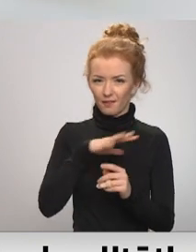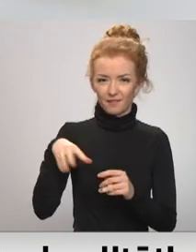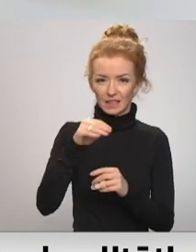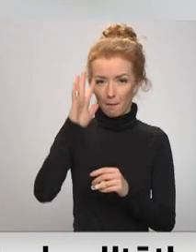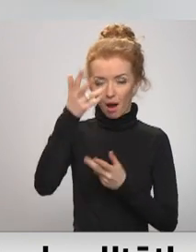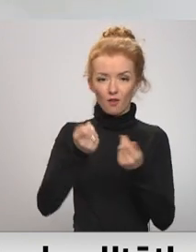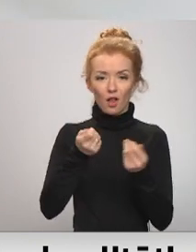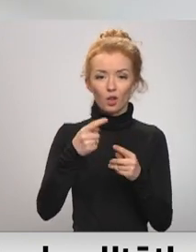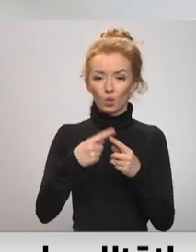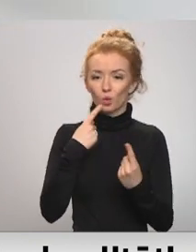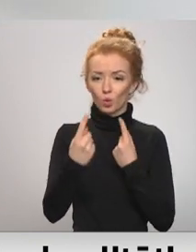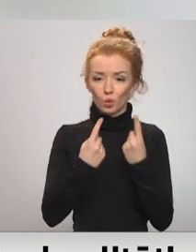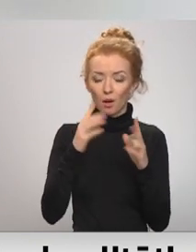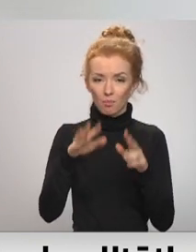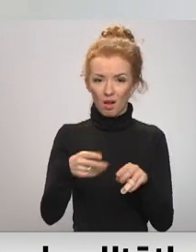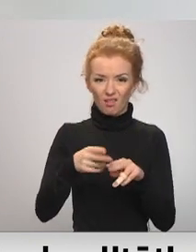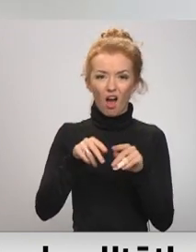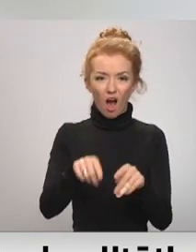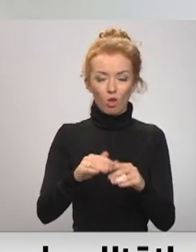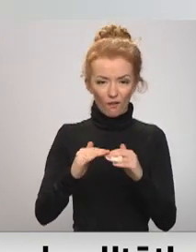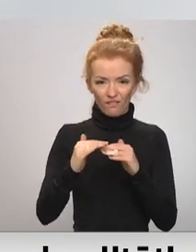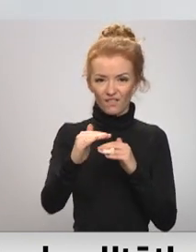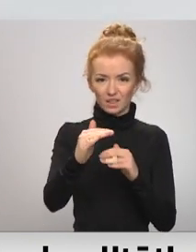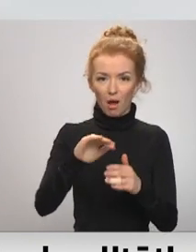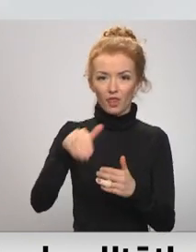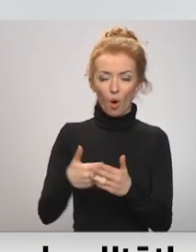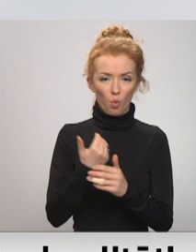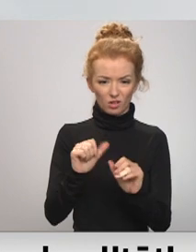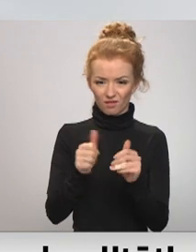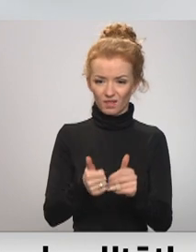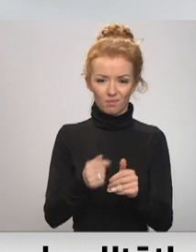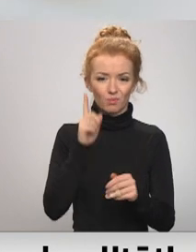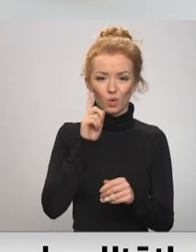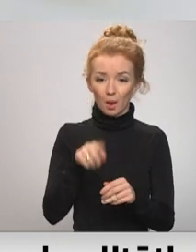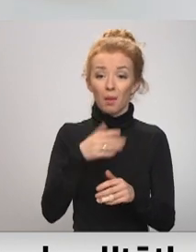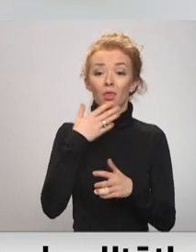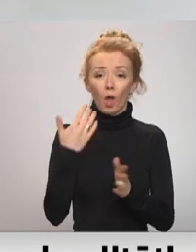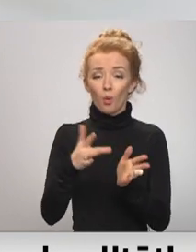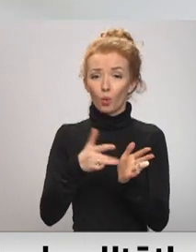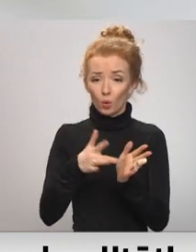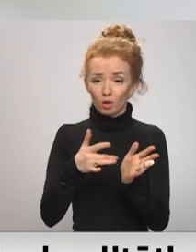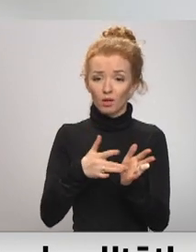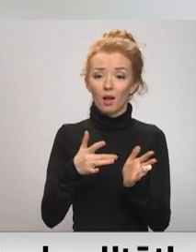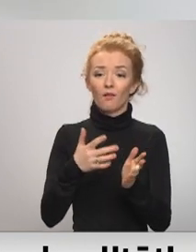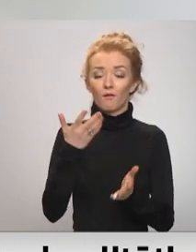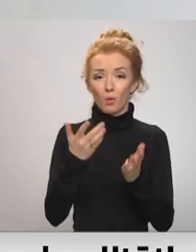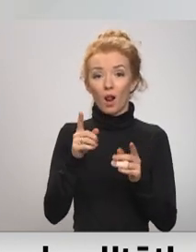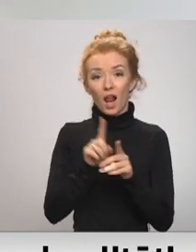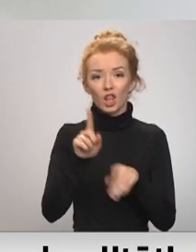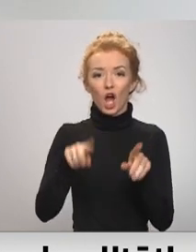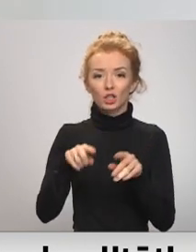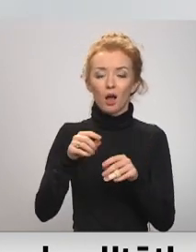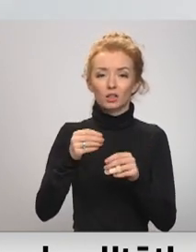šādu virsmas apjaunošanas veidu. Protams, nav kūstīgi, protams, par to, ir peicinā,